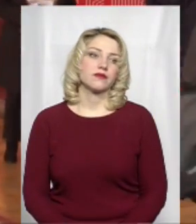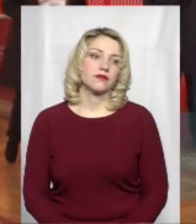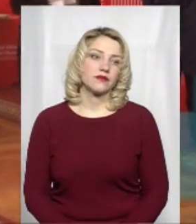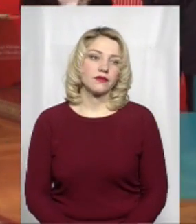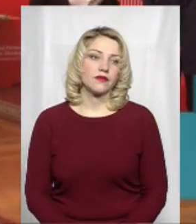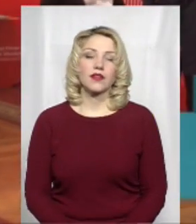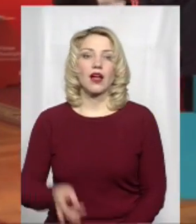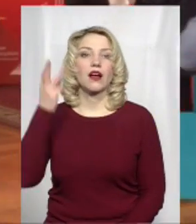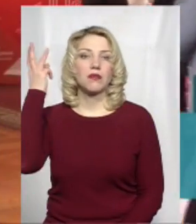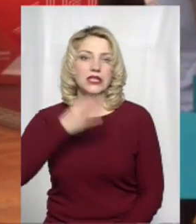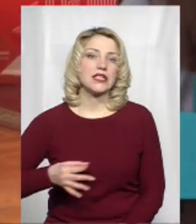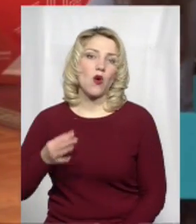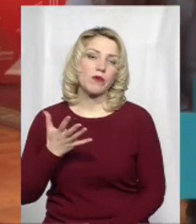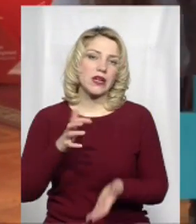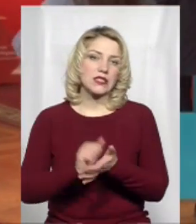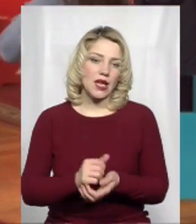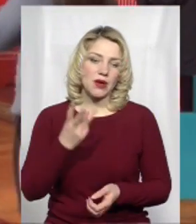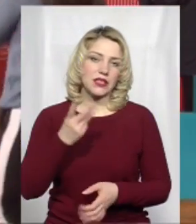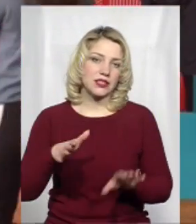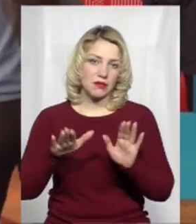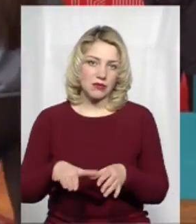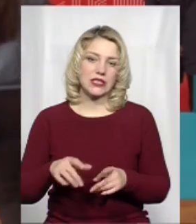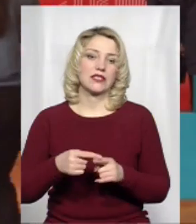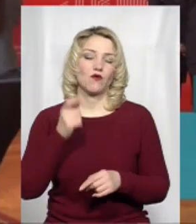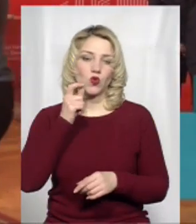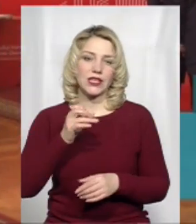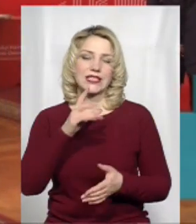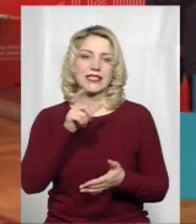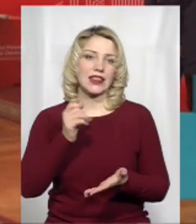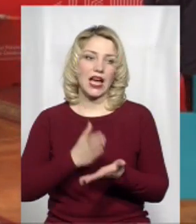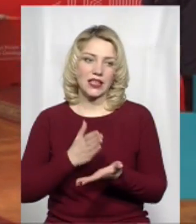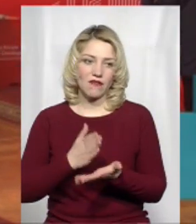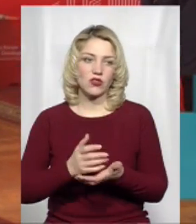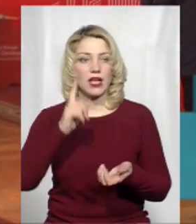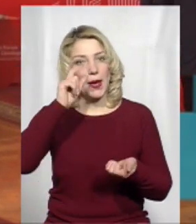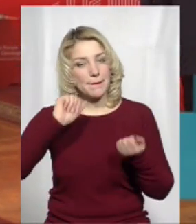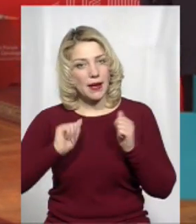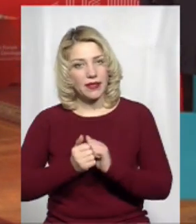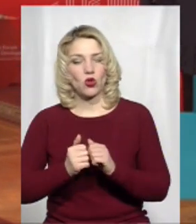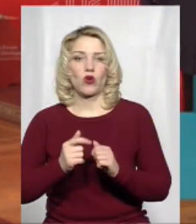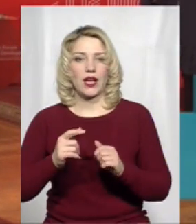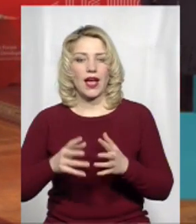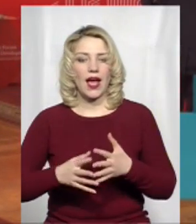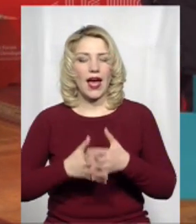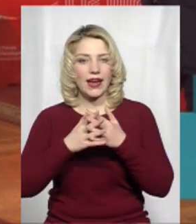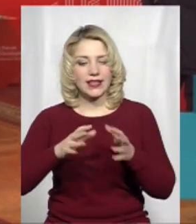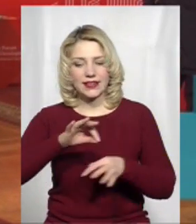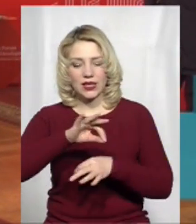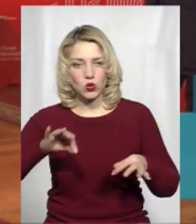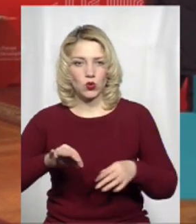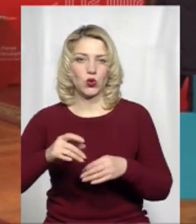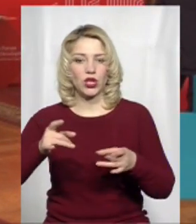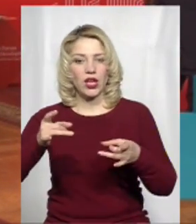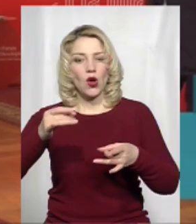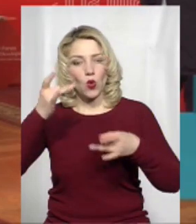Хмельницька область, яка займає третє місце в Україні за наявністю пам'яток архітектури, культури і історії,